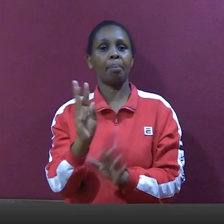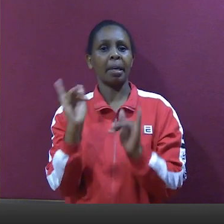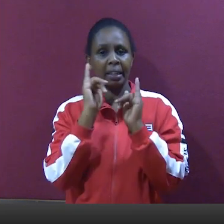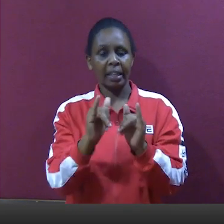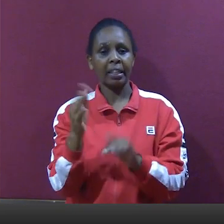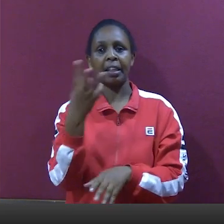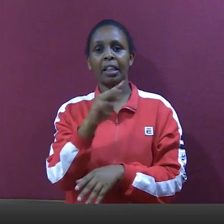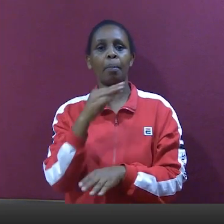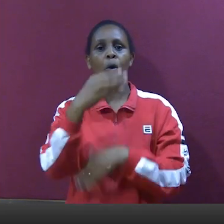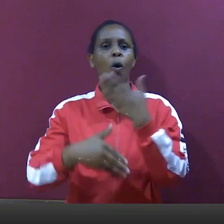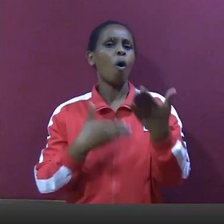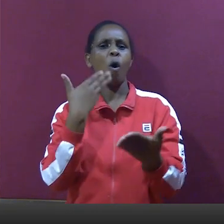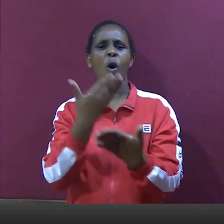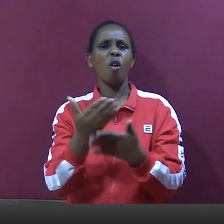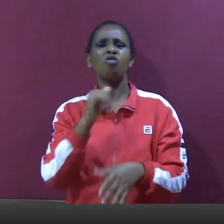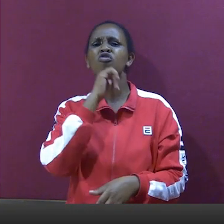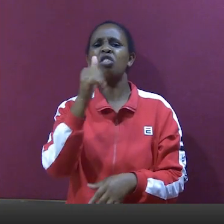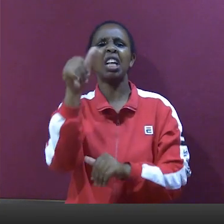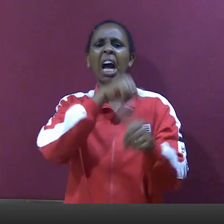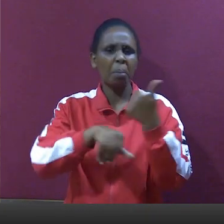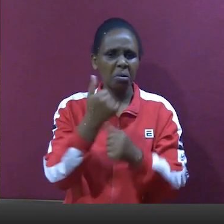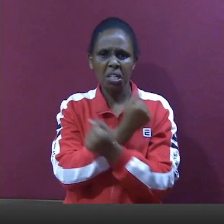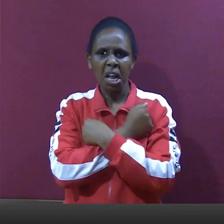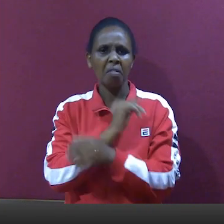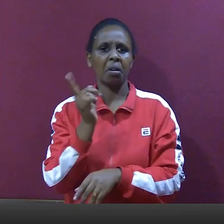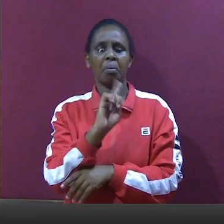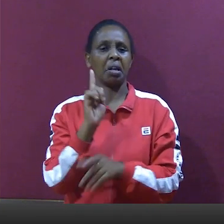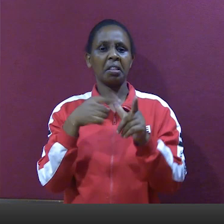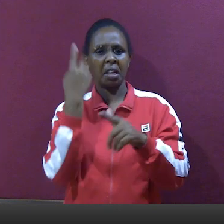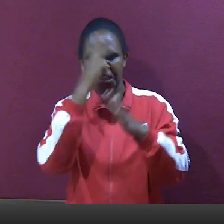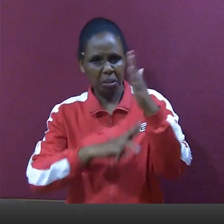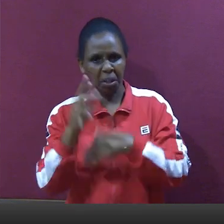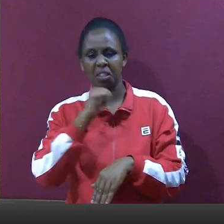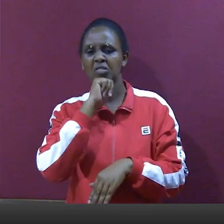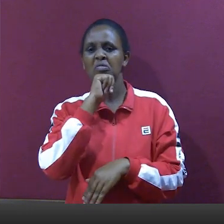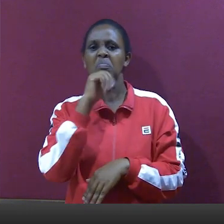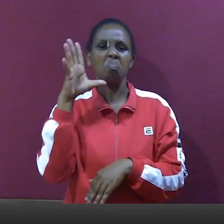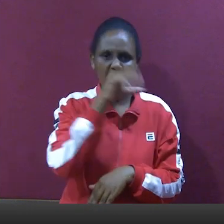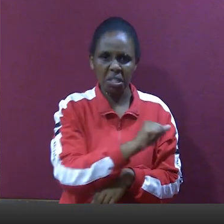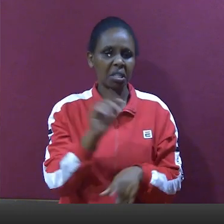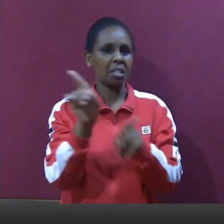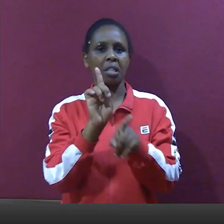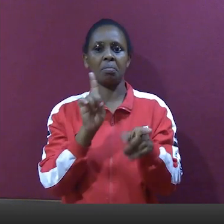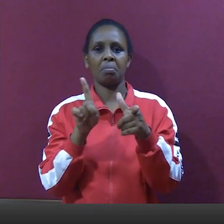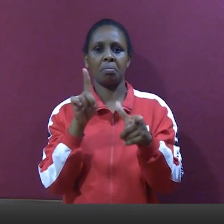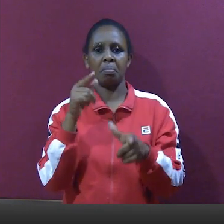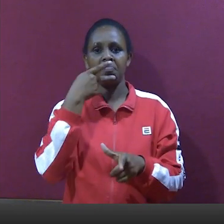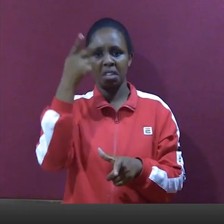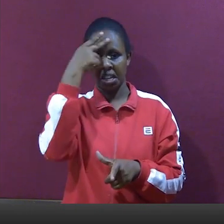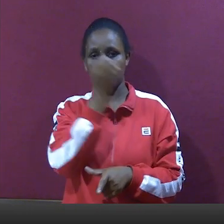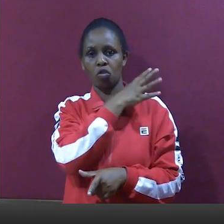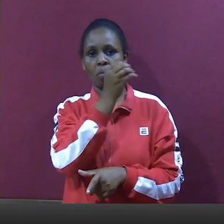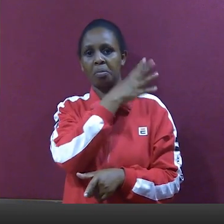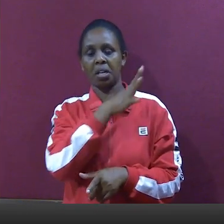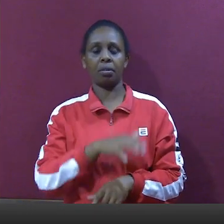iwatunze, sikila kitu kiwe ni mahaba andio, hishima inakosekana, baka wazazi wanalalamika.